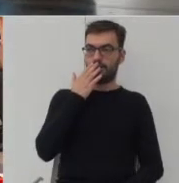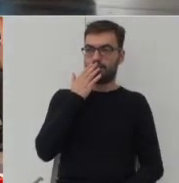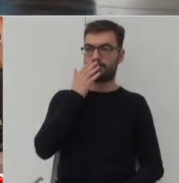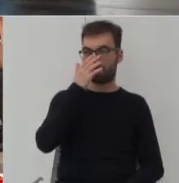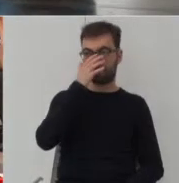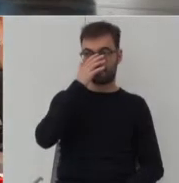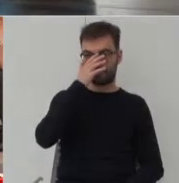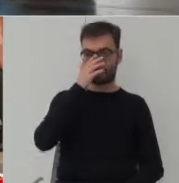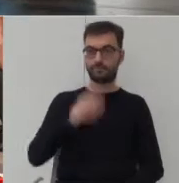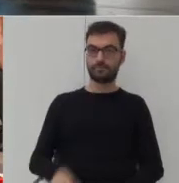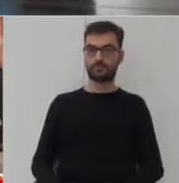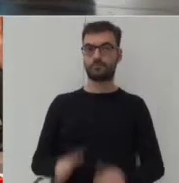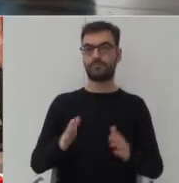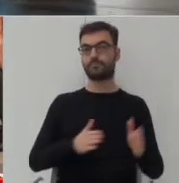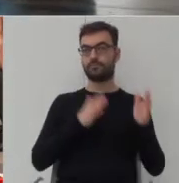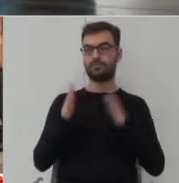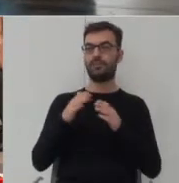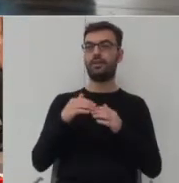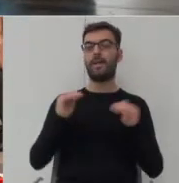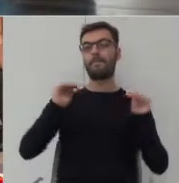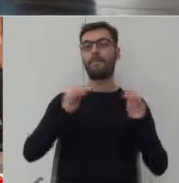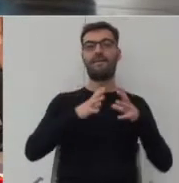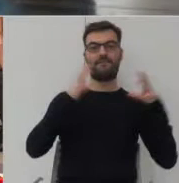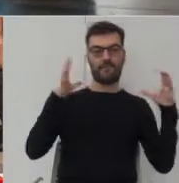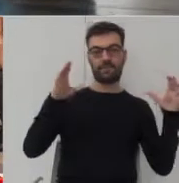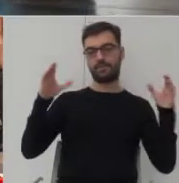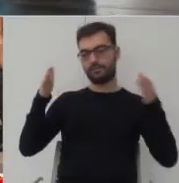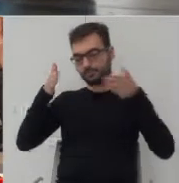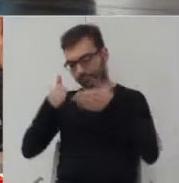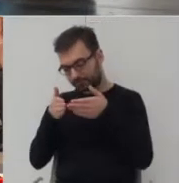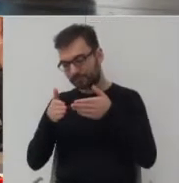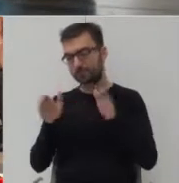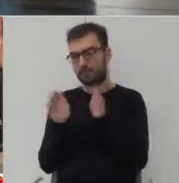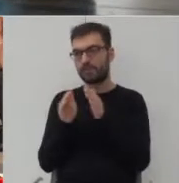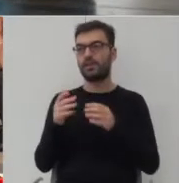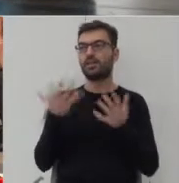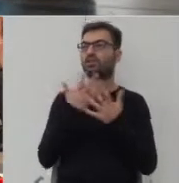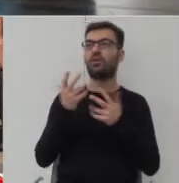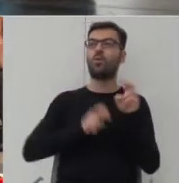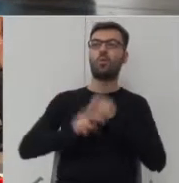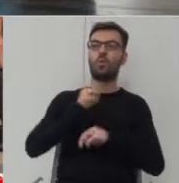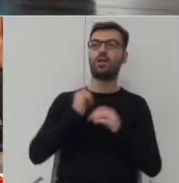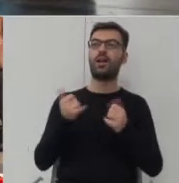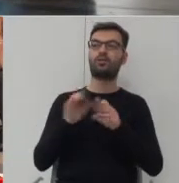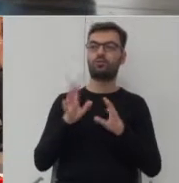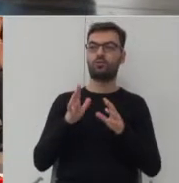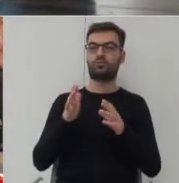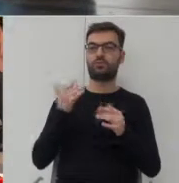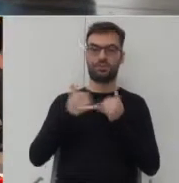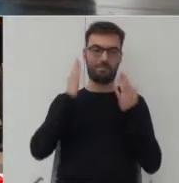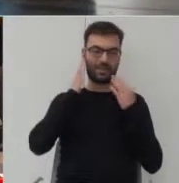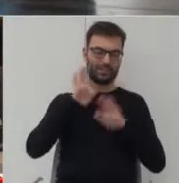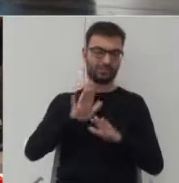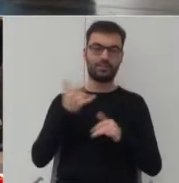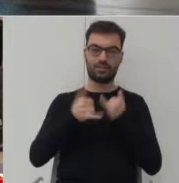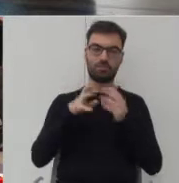I przechodząc teraz do skali mikro, gdzie szukać ruchu i w jaki sposób w miejscu zamieszkania. Jeśli